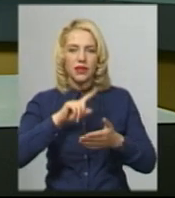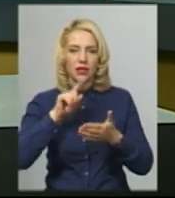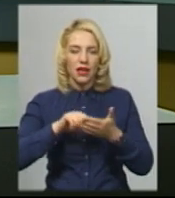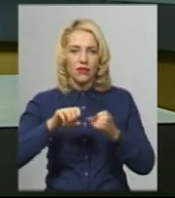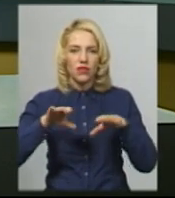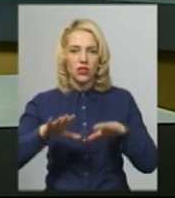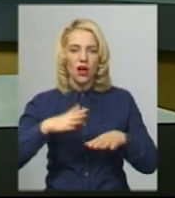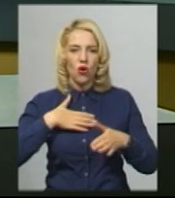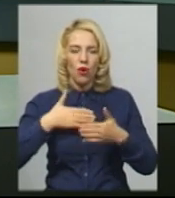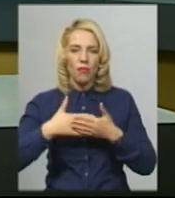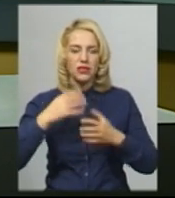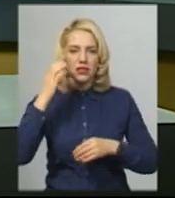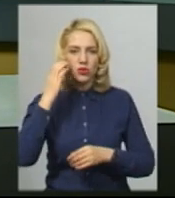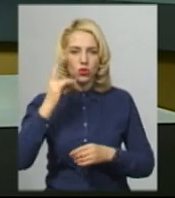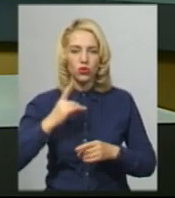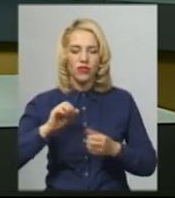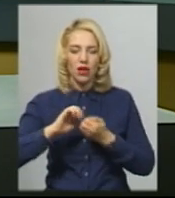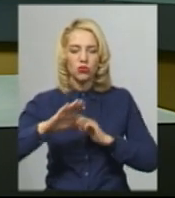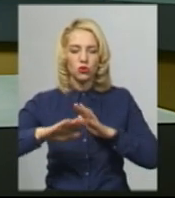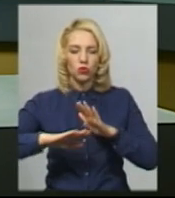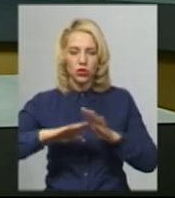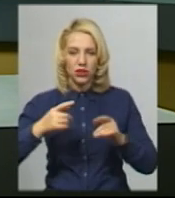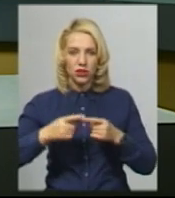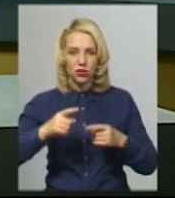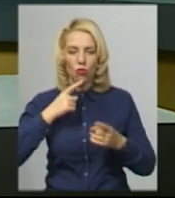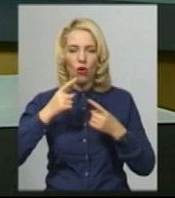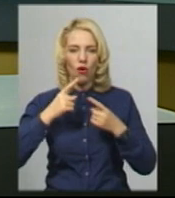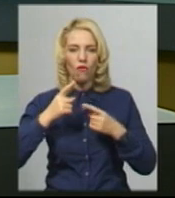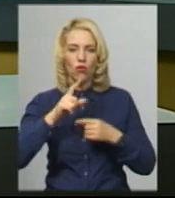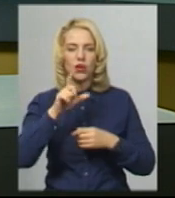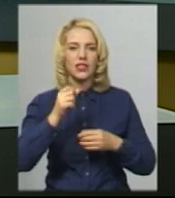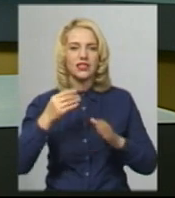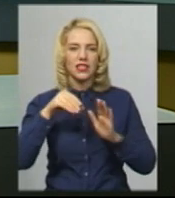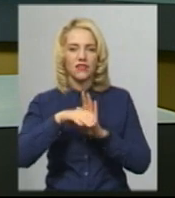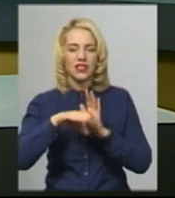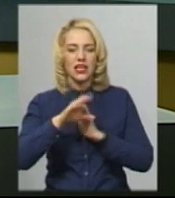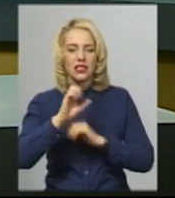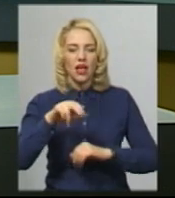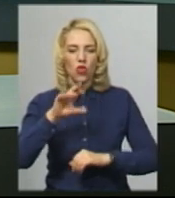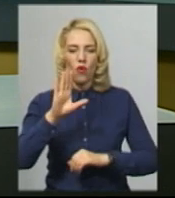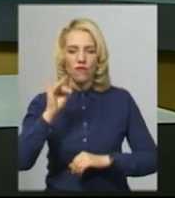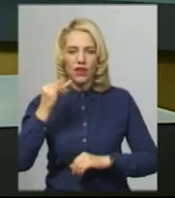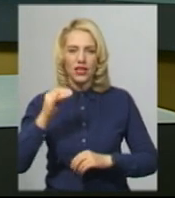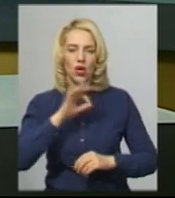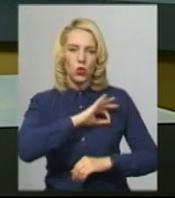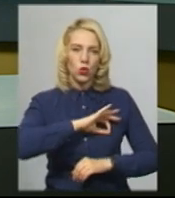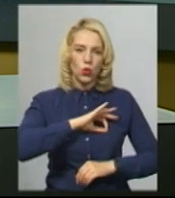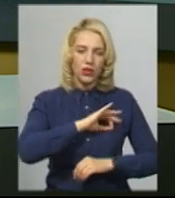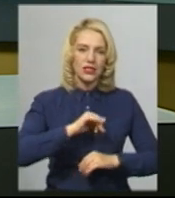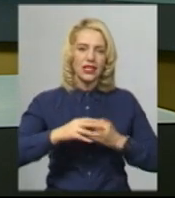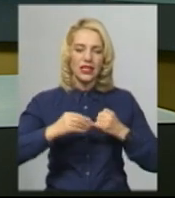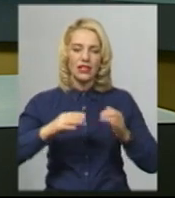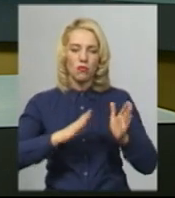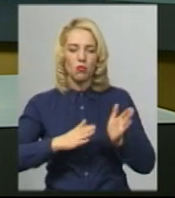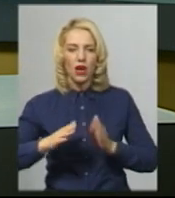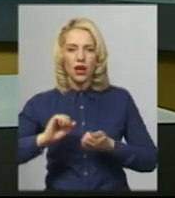слуханнях в Кам'янці-Подільському. Говорили з містянами один із восьми інвесторів Сергій Садовий, юристи та землевпорядники Кам'янсь-Подільської міської ради.